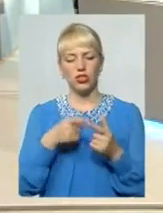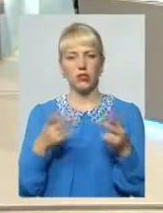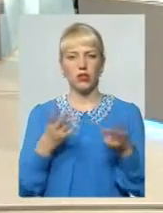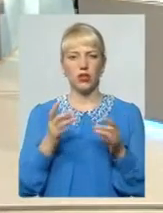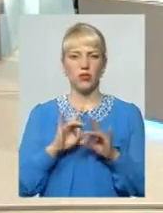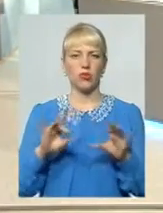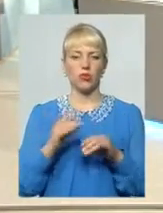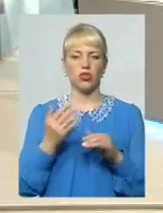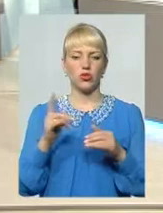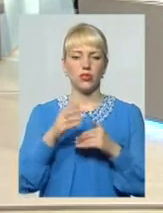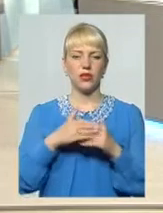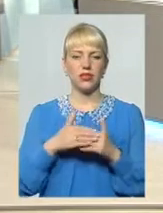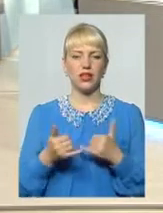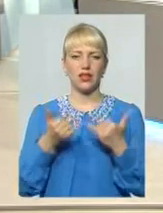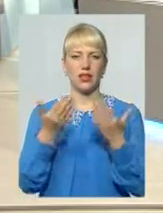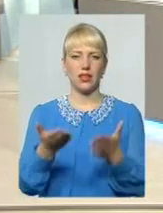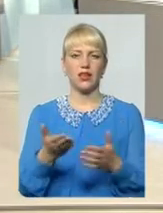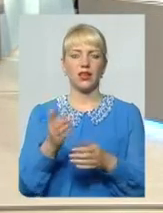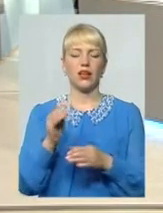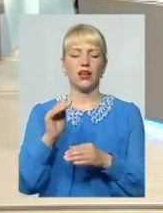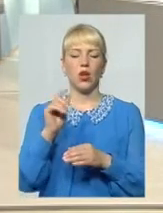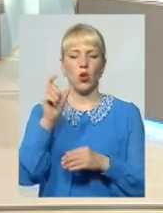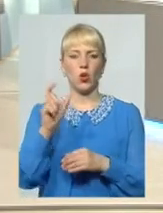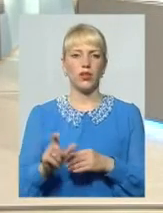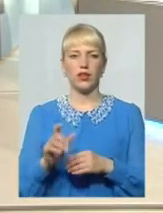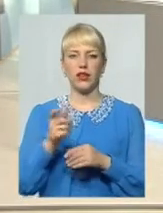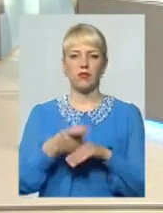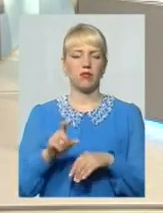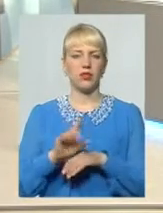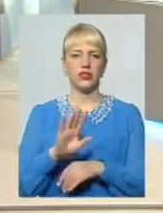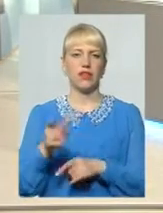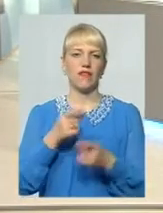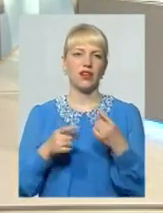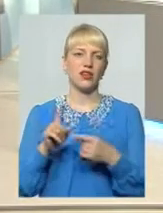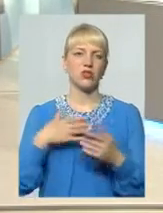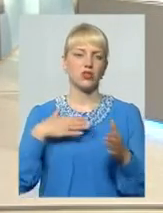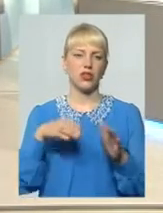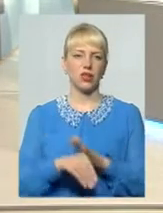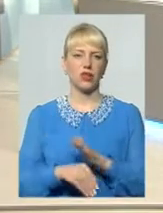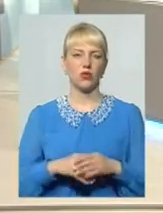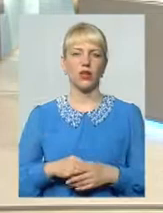Близька для них людина загинула? Більше не вернеться Більше не вернеться Розумієте?